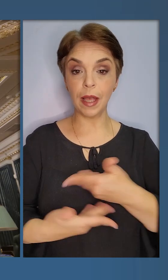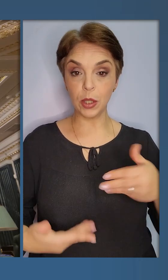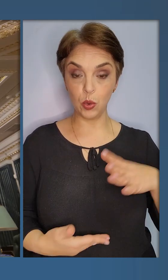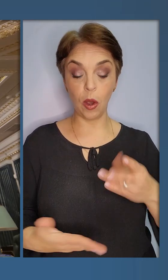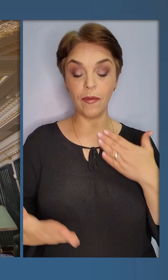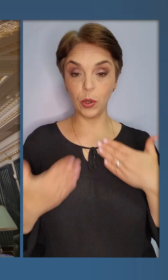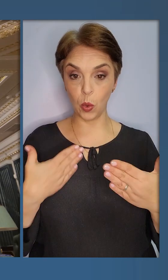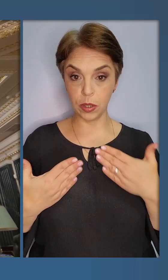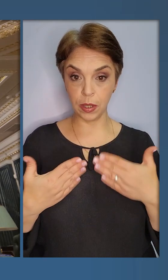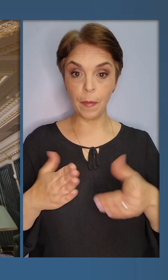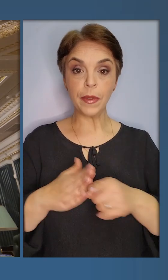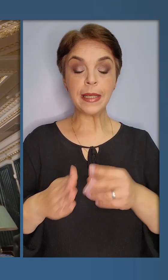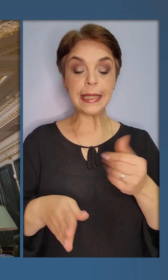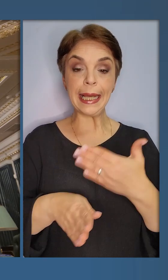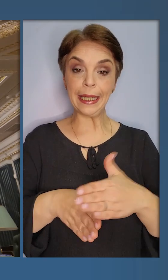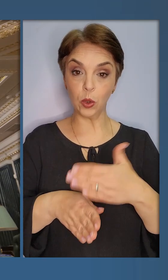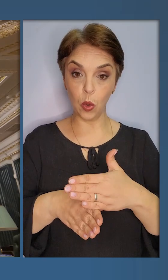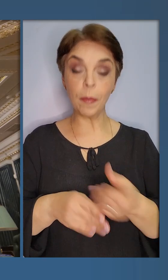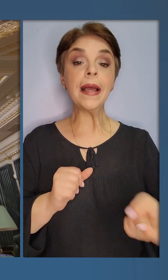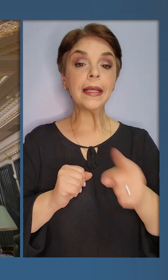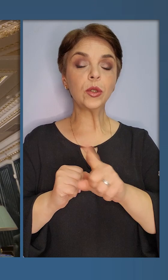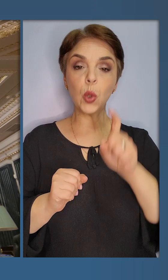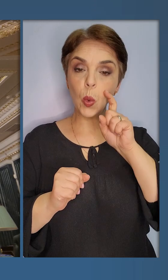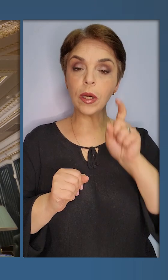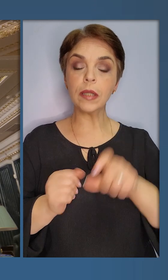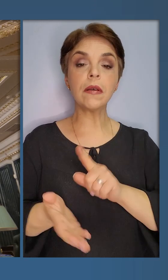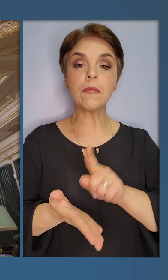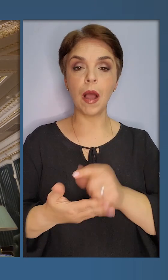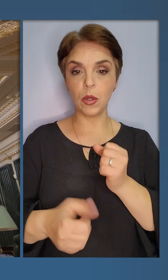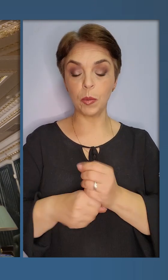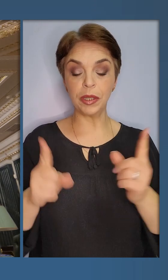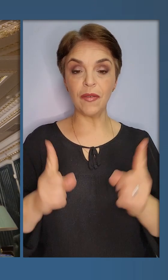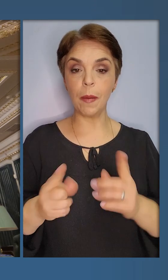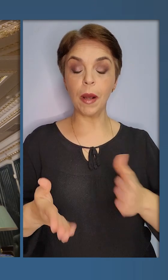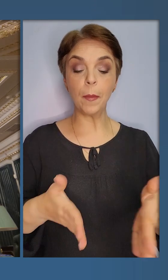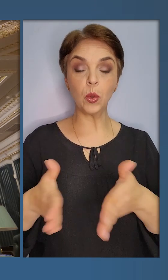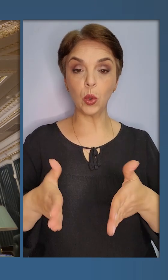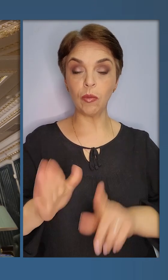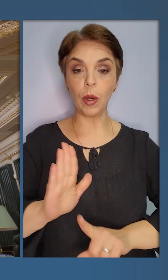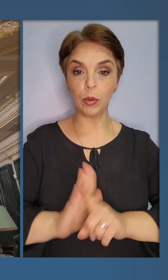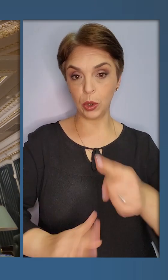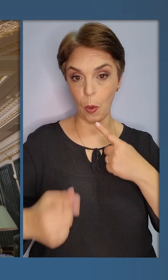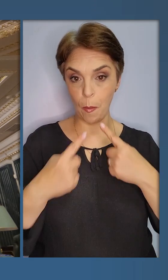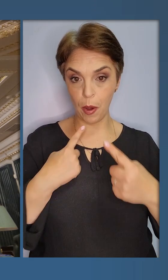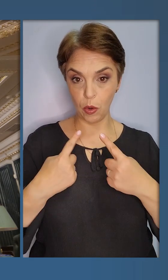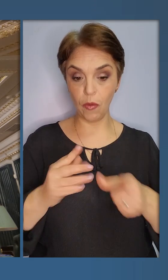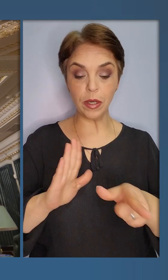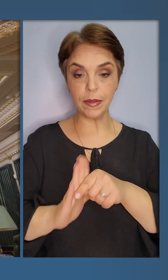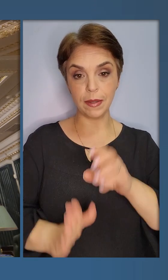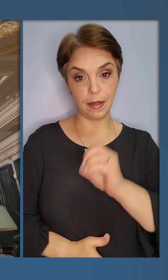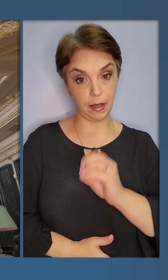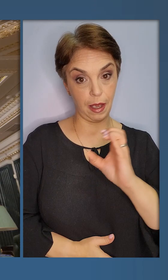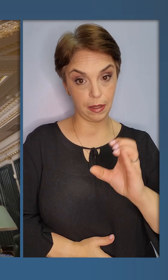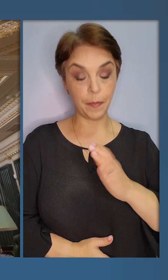очікують у відносинах з кредиторами, і того, що Україна має зробити в рамках підготовки початку переговорів з